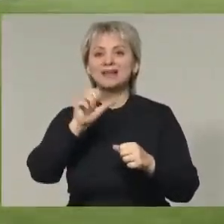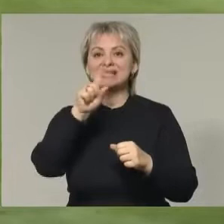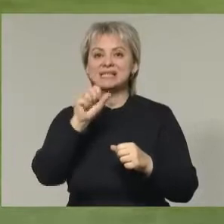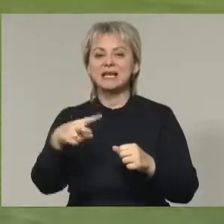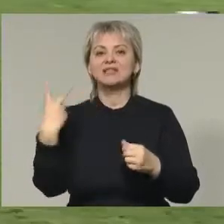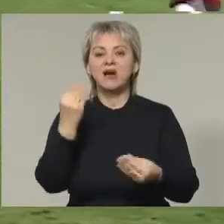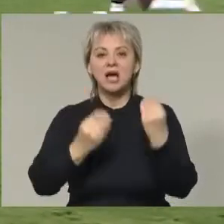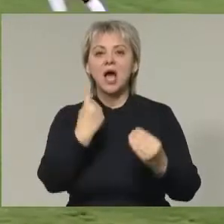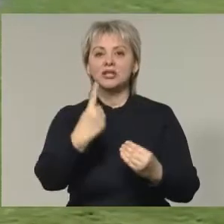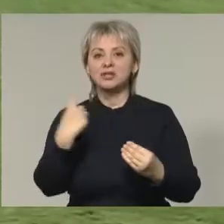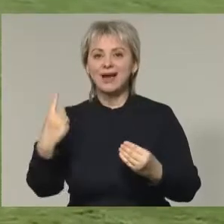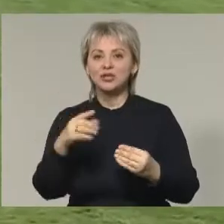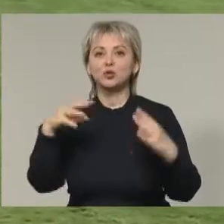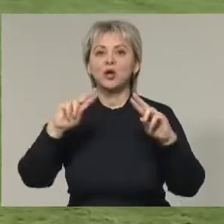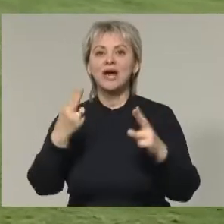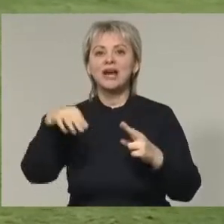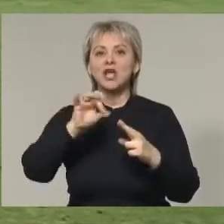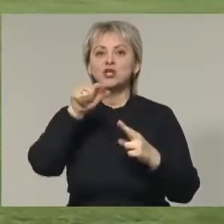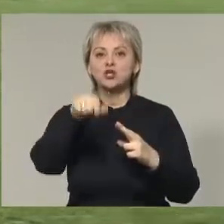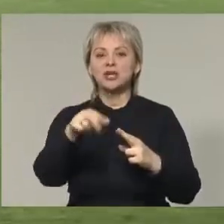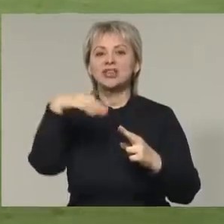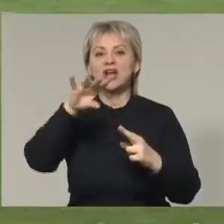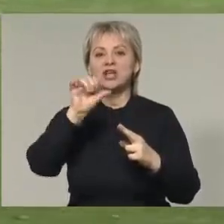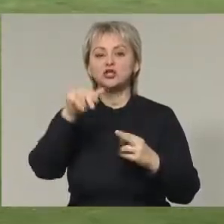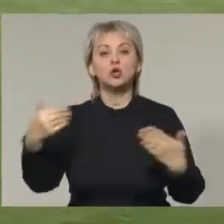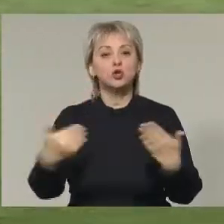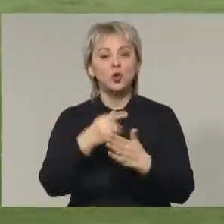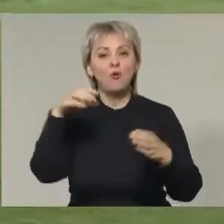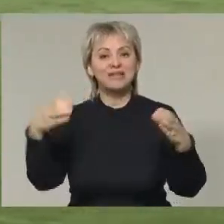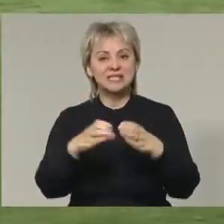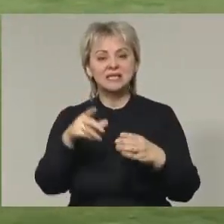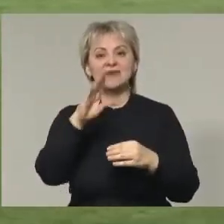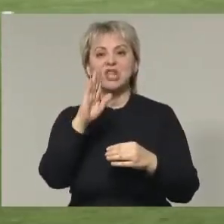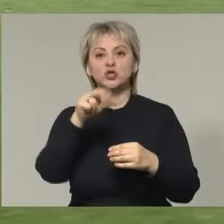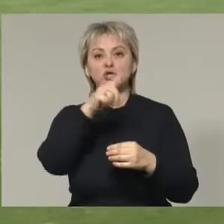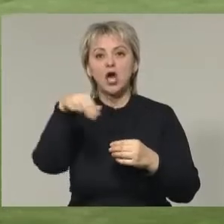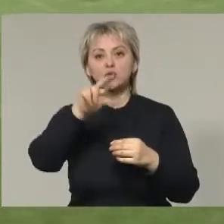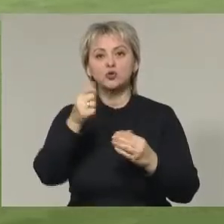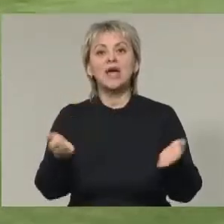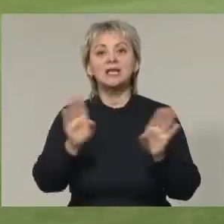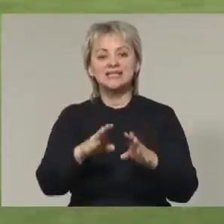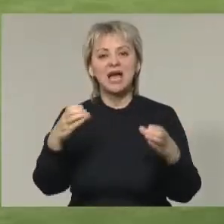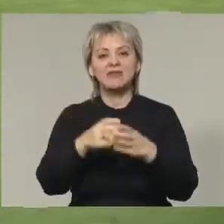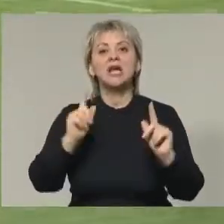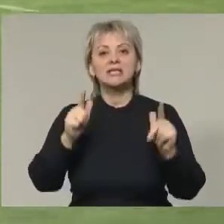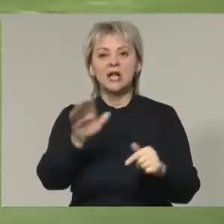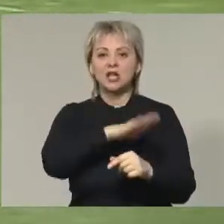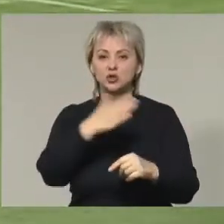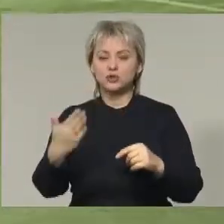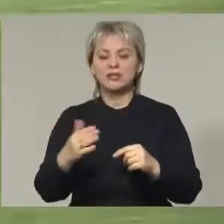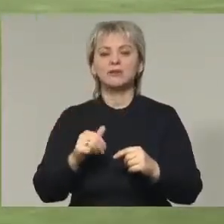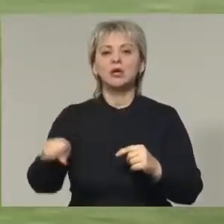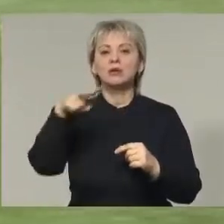дважды сыграл 1-1 с клубами «Раднички» и «Тренчин». И новость из состава. Владимир Дядюн покинул команду по соглашению сторон.